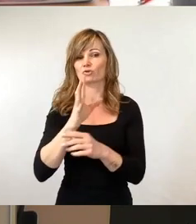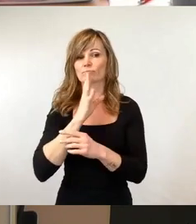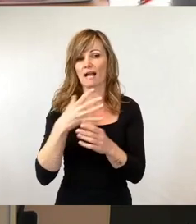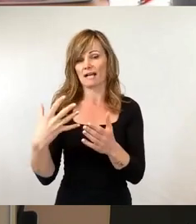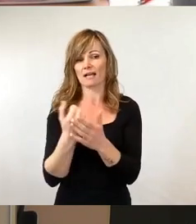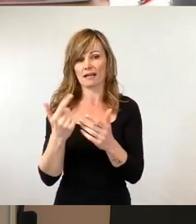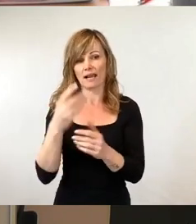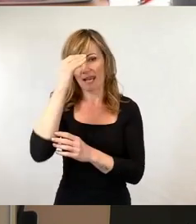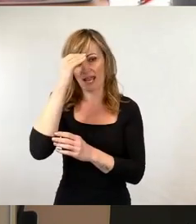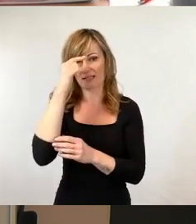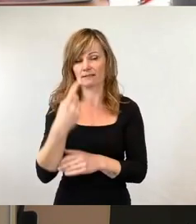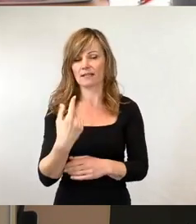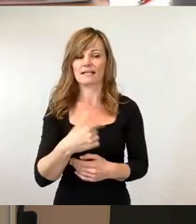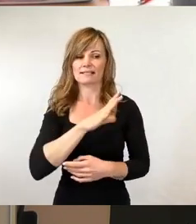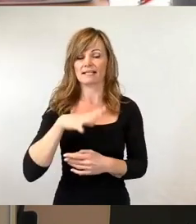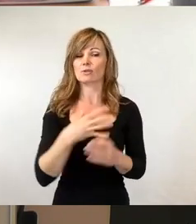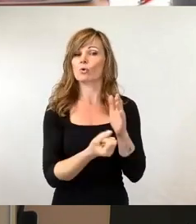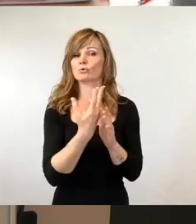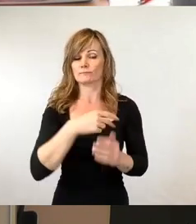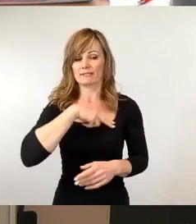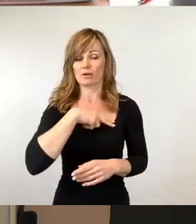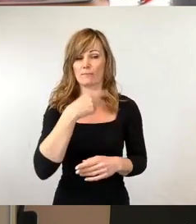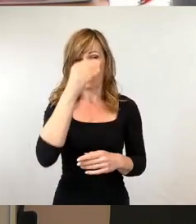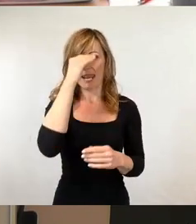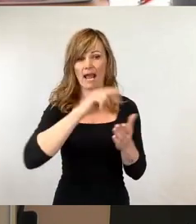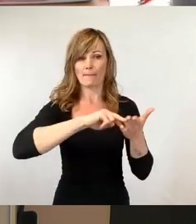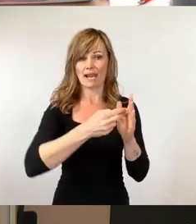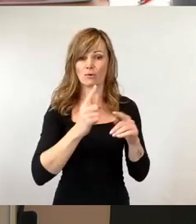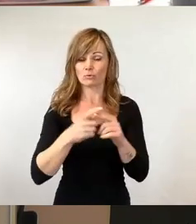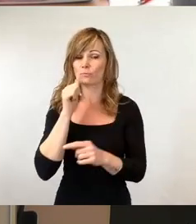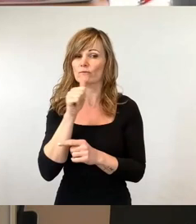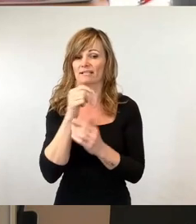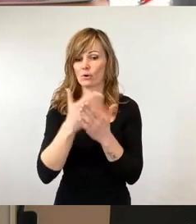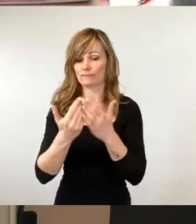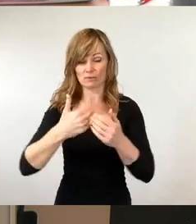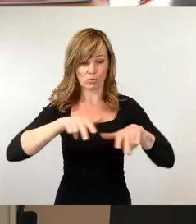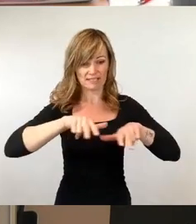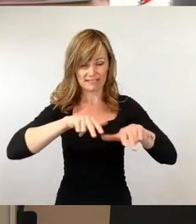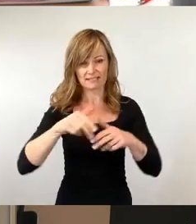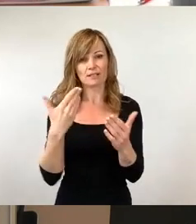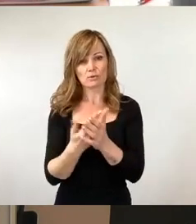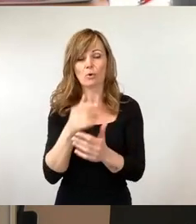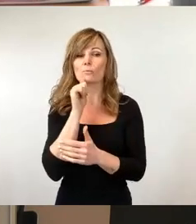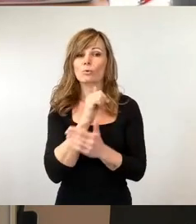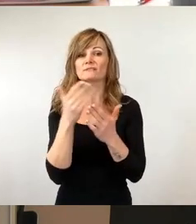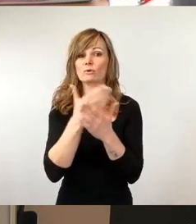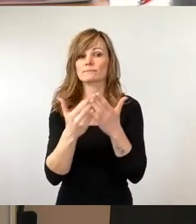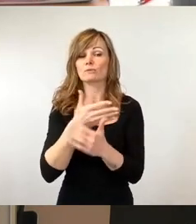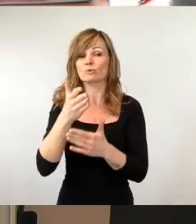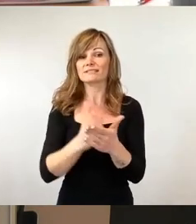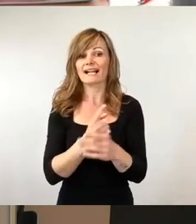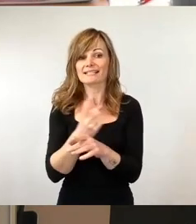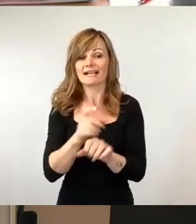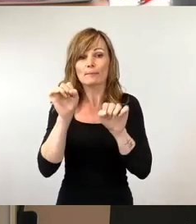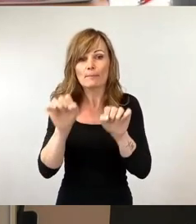Lehrpläne und berufliche Ausbildung so zu organisieren, dass eine Berufsausbildung in Teilzeit auch tatsächlich möglich ist. Es